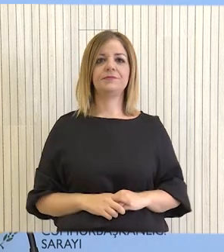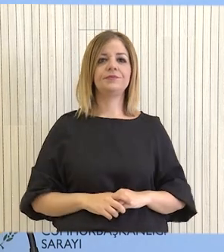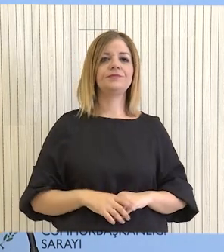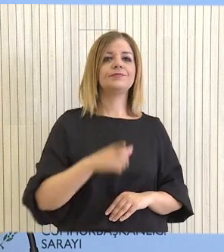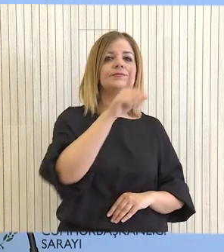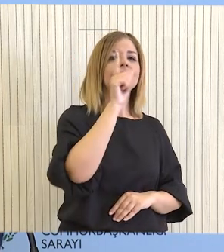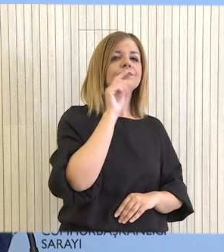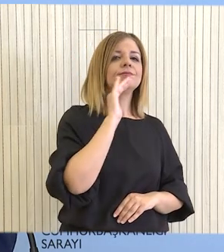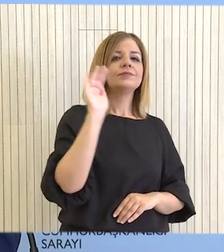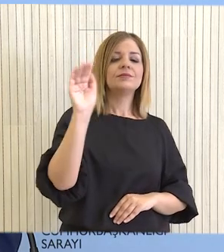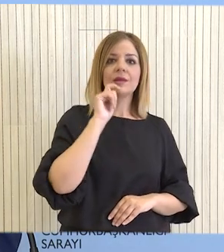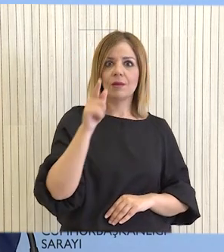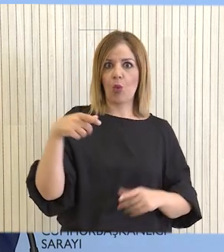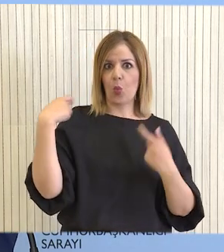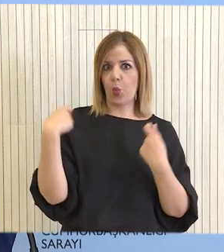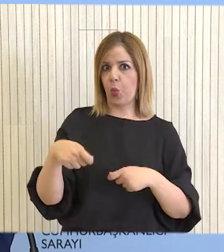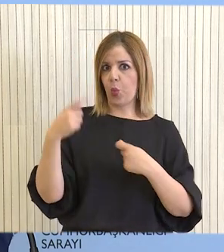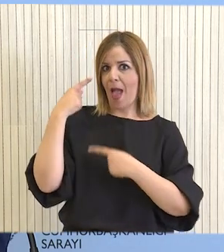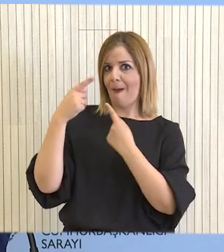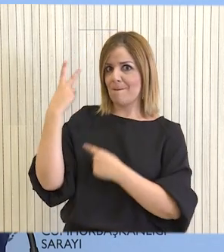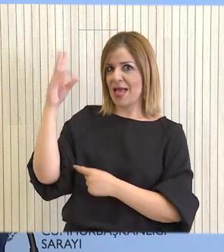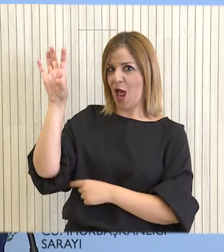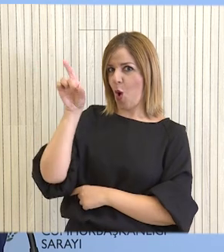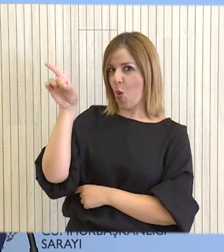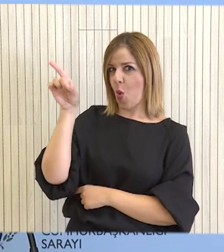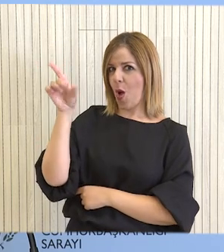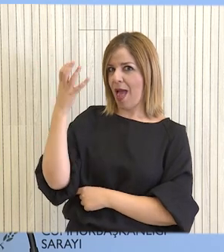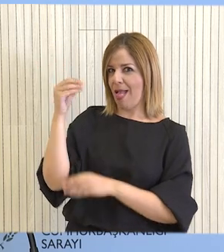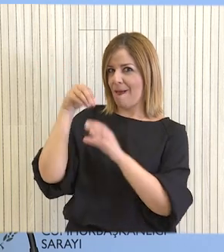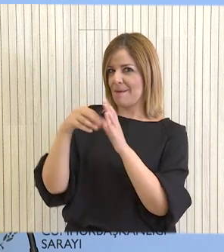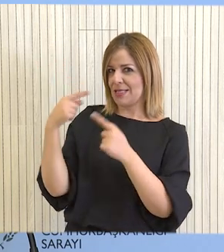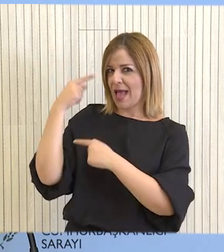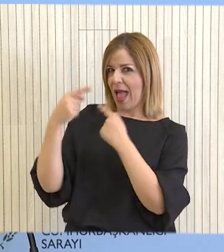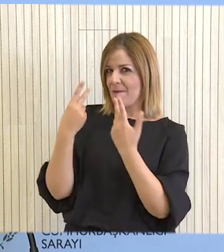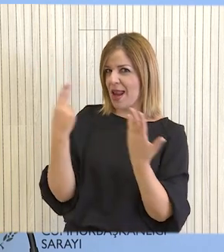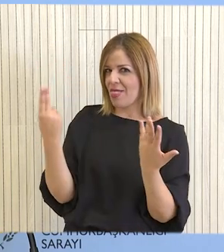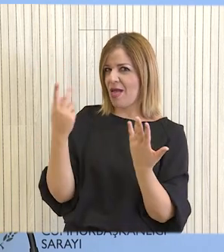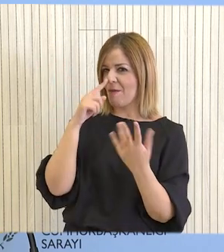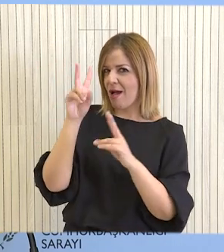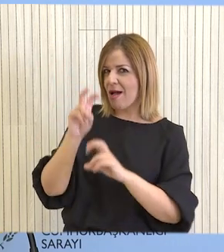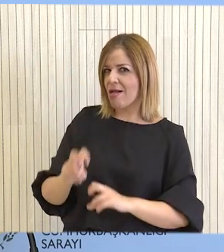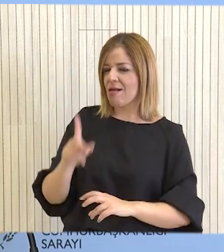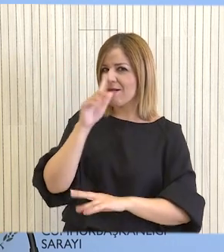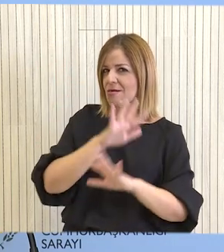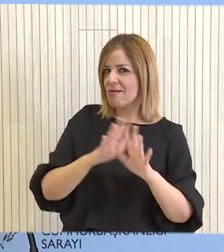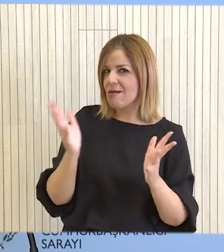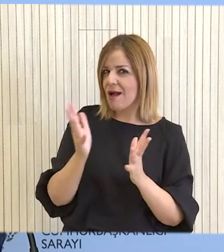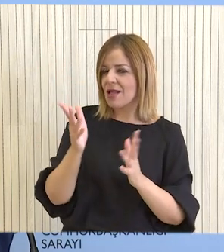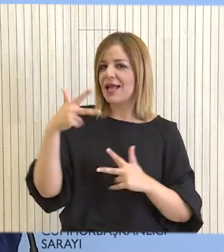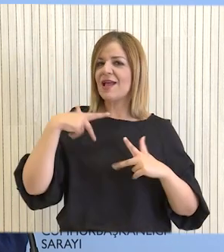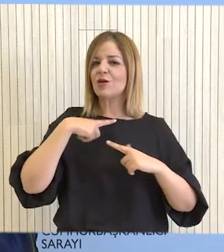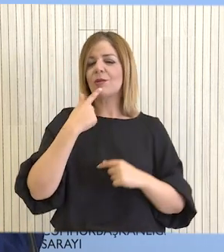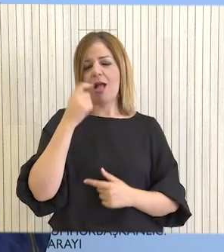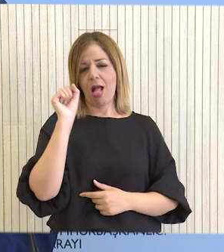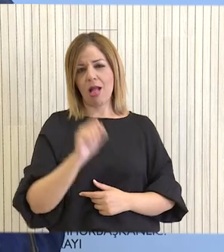Ανταζόμαστε ότι είναι κράτος που έχει πλούσια εμπειρία σε αυτά τα θέματα ενώ που υπάρχει μια εμπειρία στις υποθέσεις διαρρογής της Διαφόρας. Ανταλαμβάνεστε